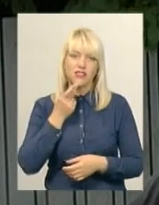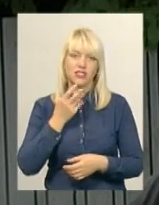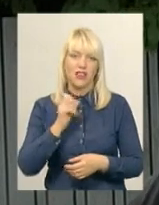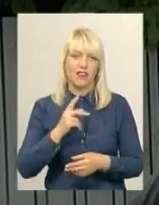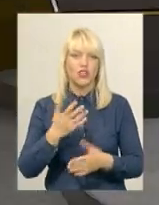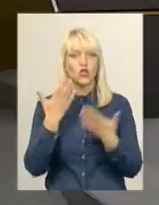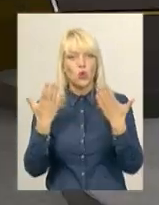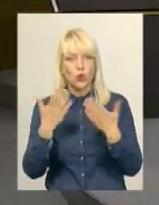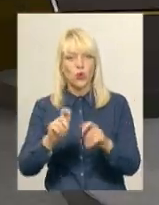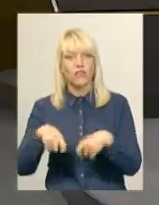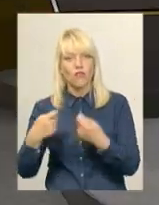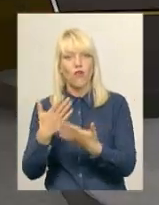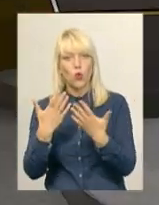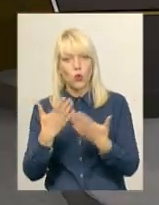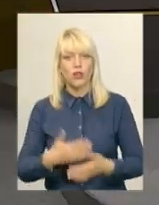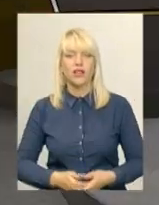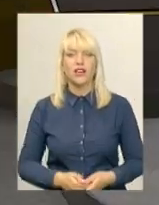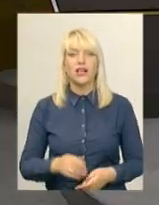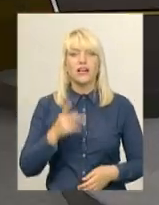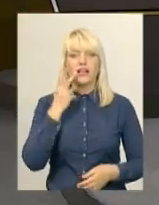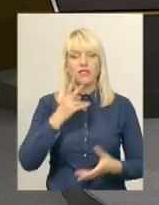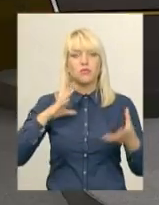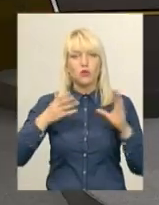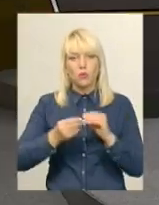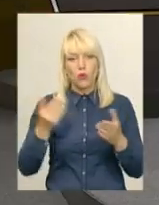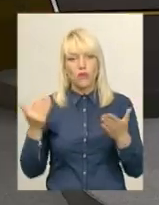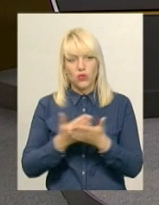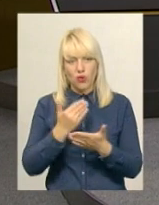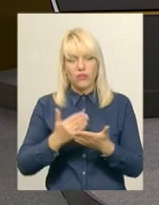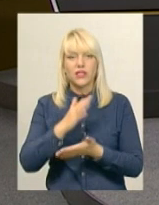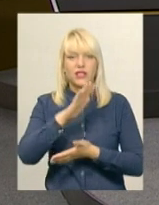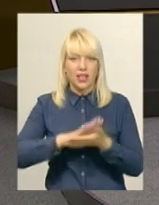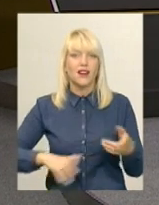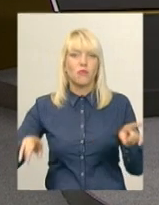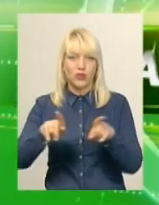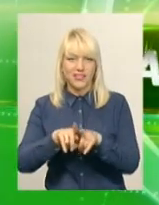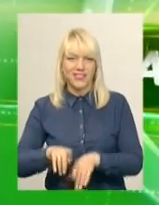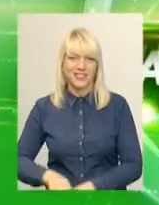кажуть. Ви дивитесь підсумковий випуск новин і далі коротко про таке.